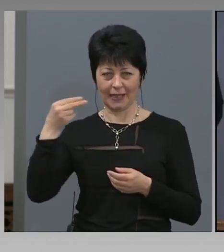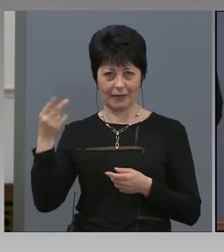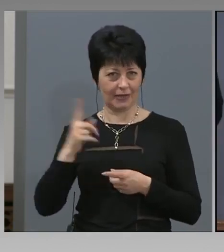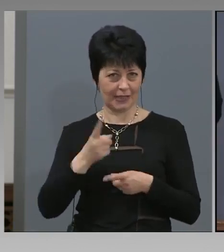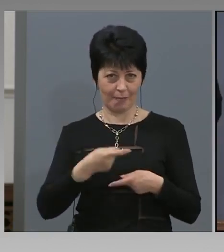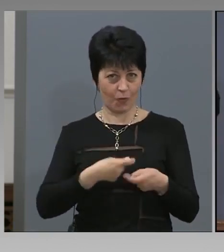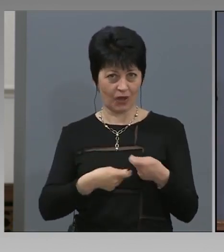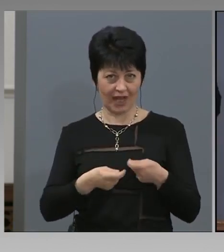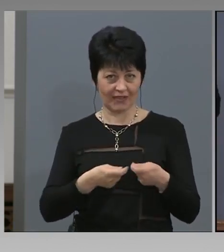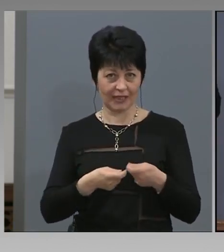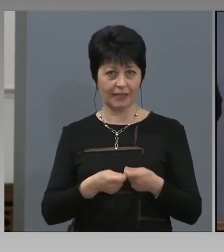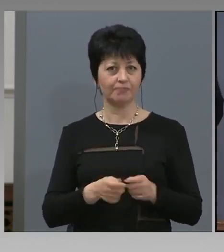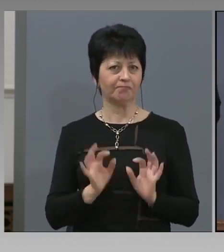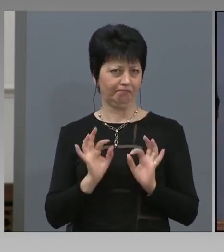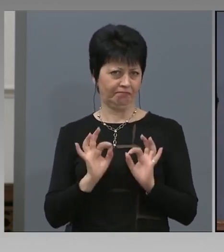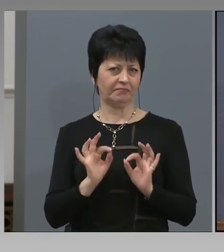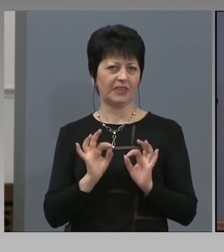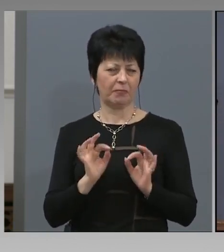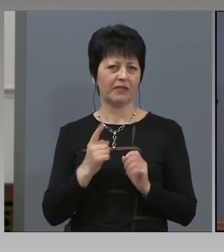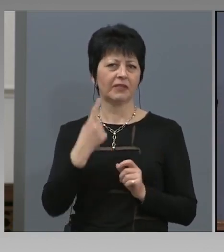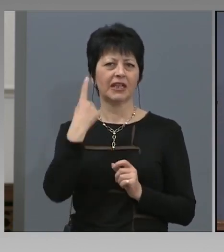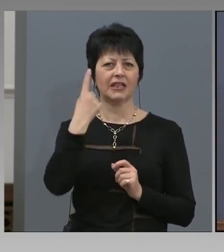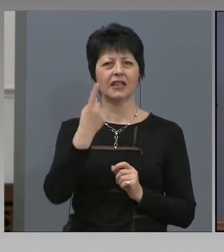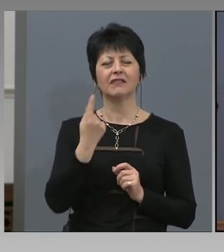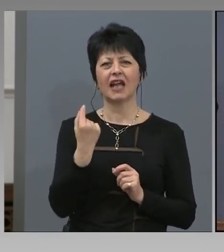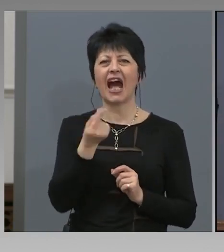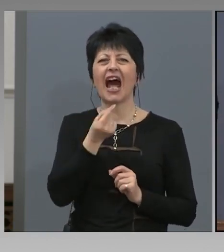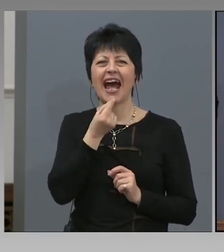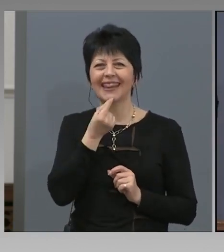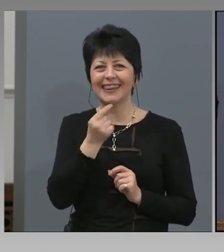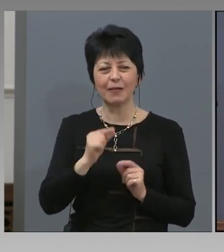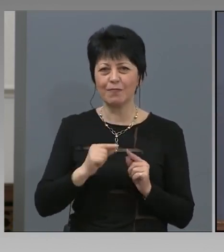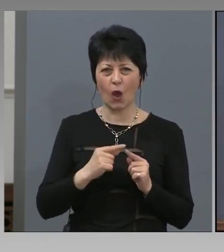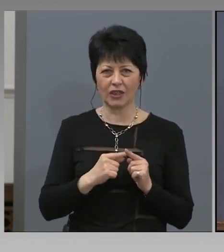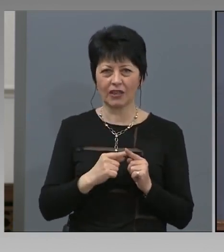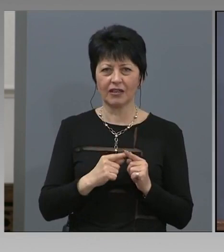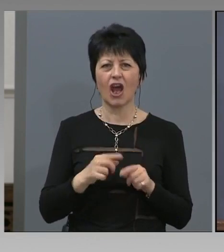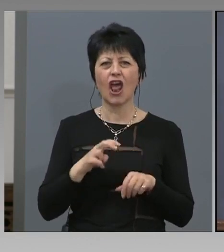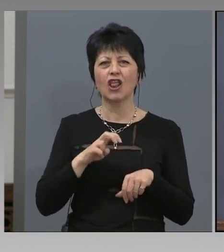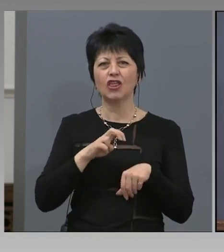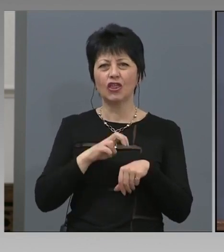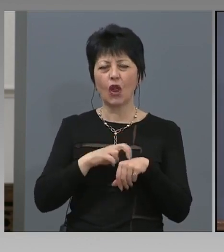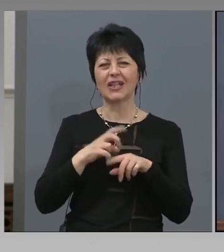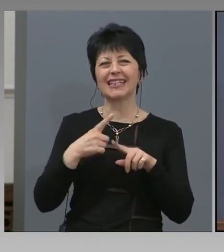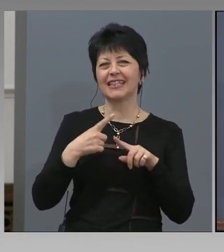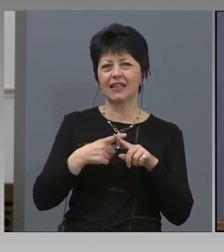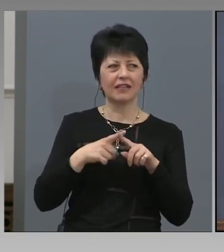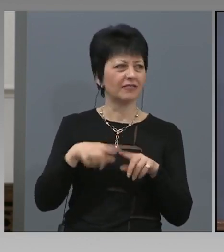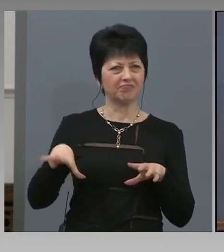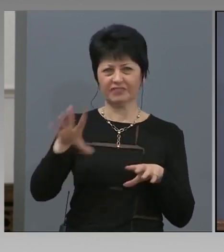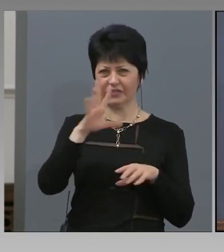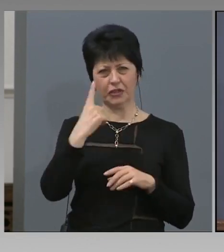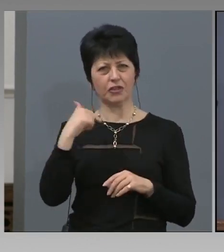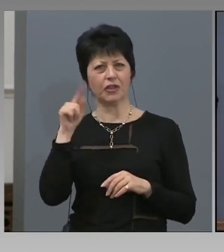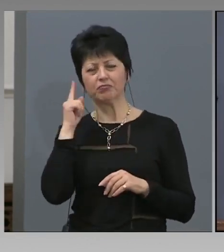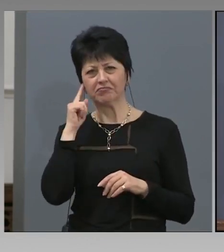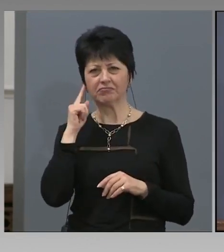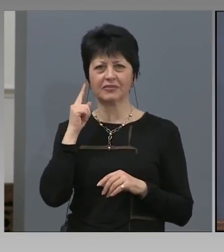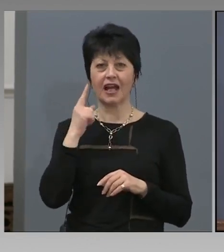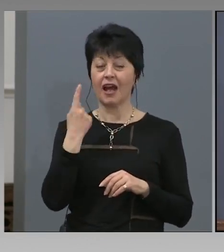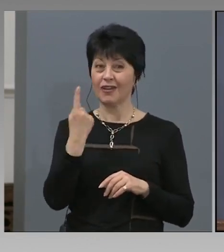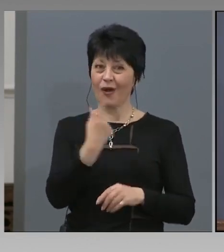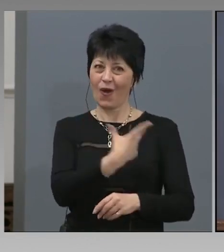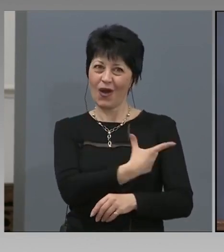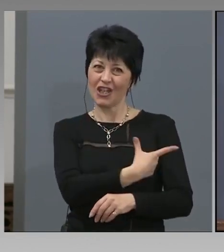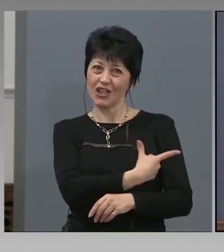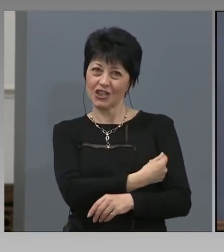Например, един много опознат антибиотик, само един пример ще ви дамам. Доксциклин. Нали всички го познавате. Давно, инжекционната